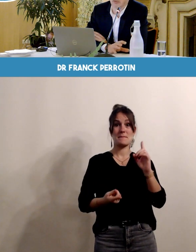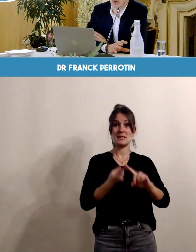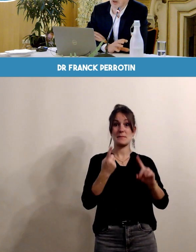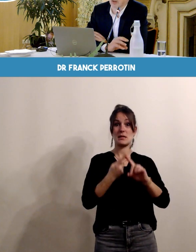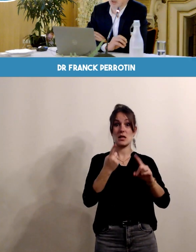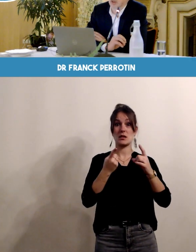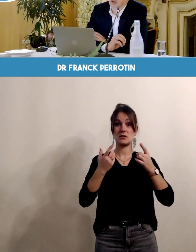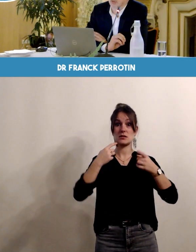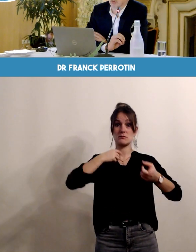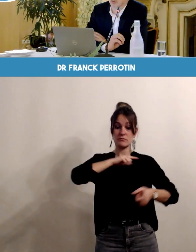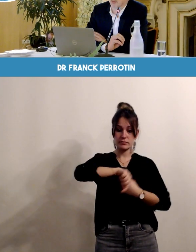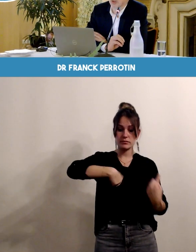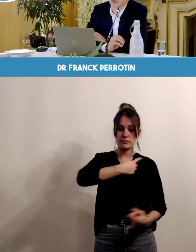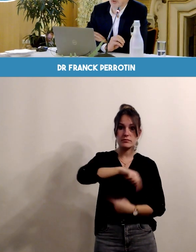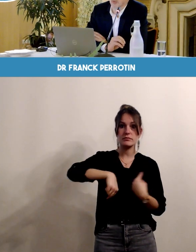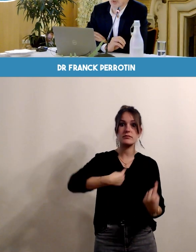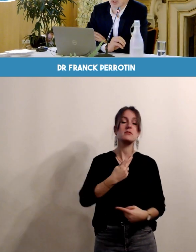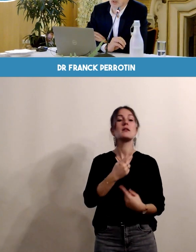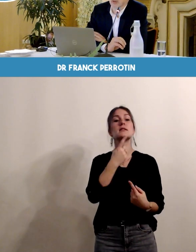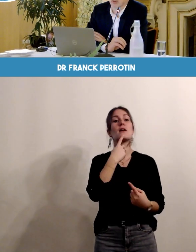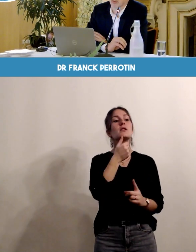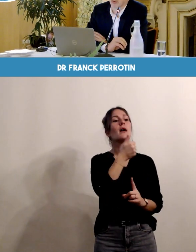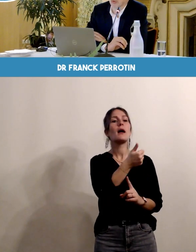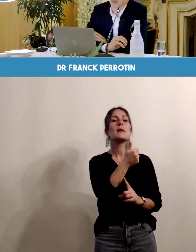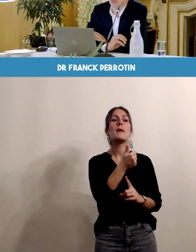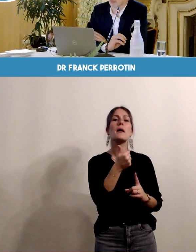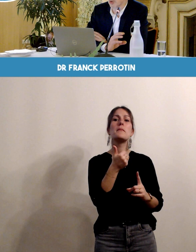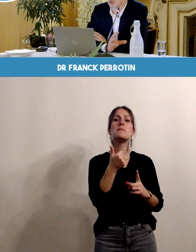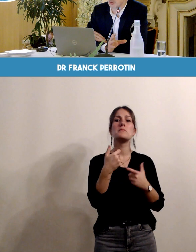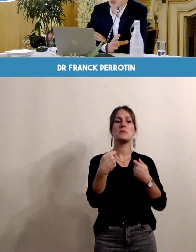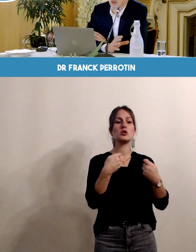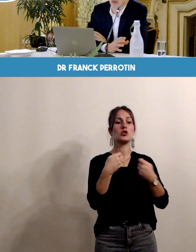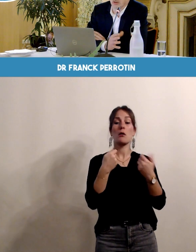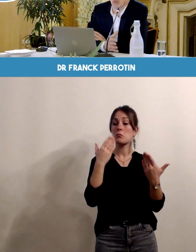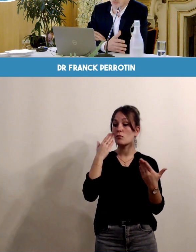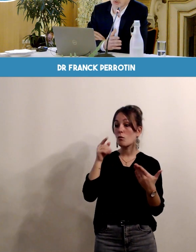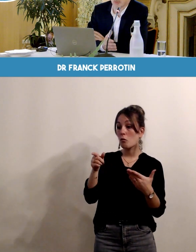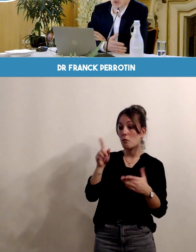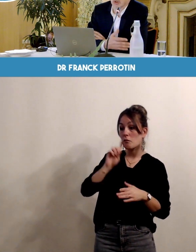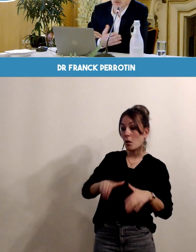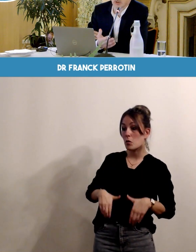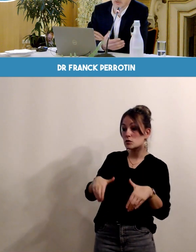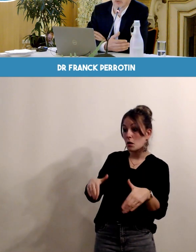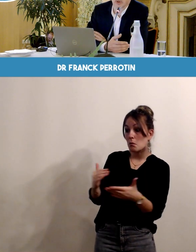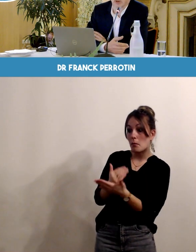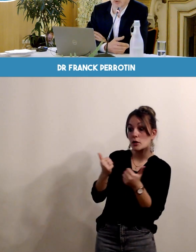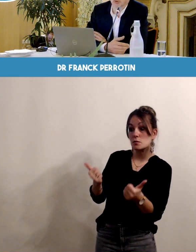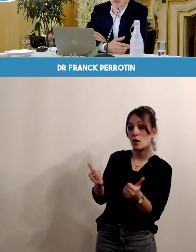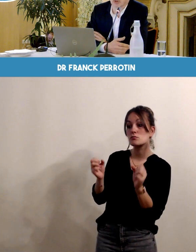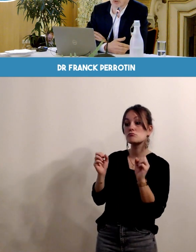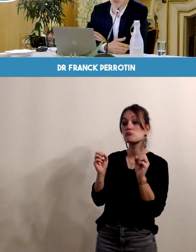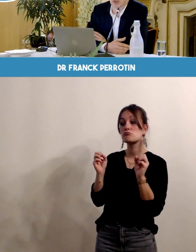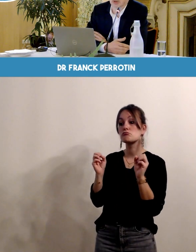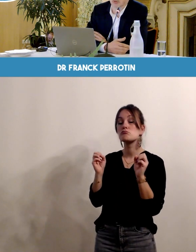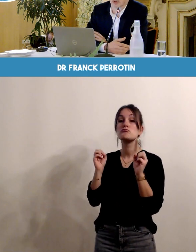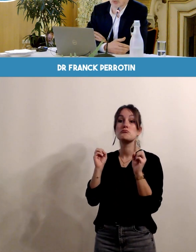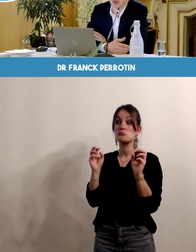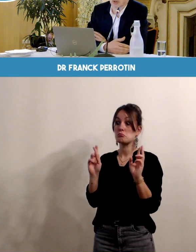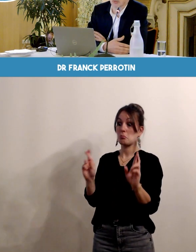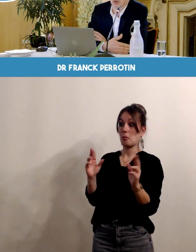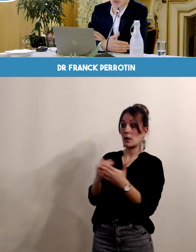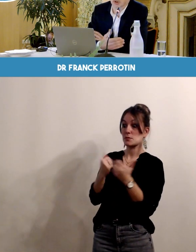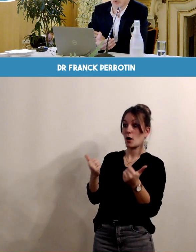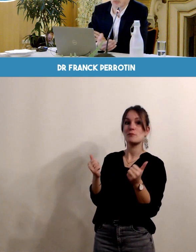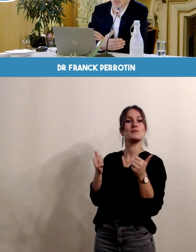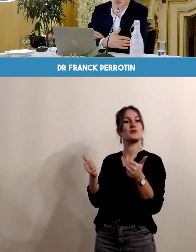-à-dire qu'elle va s'occuper de la femme enceinte tant que tout se passe bien et on peut espérer et c'est vrai que la majorité des grossesses se passe